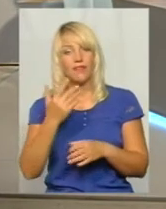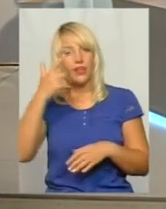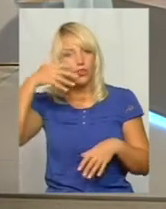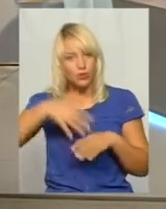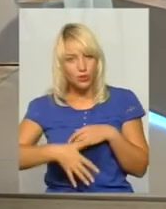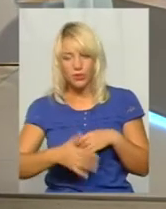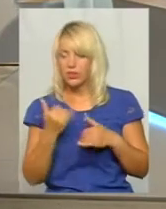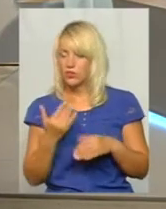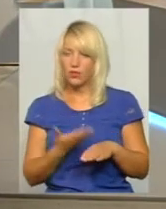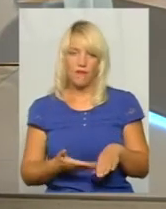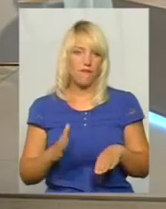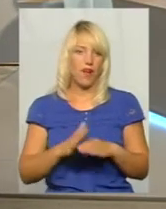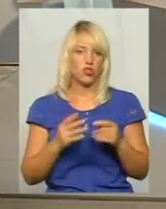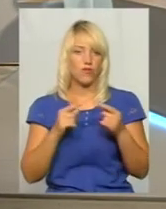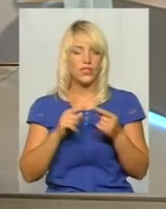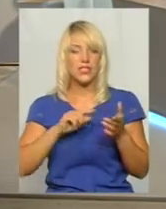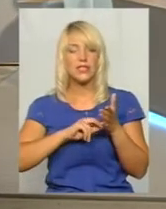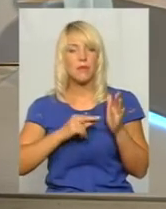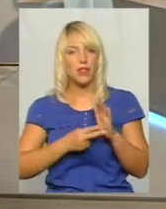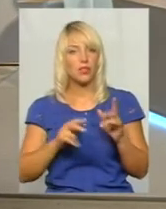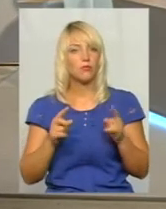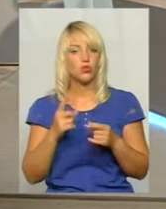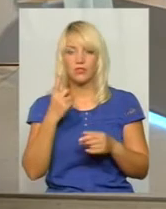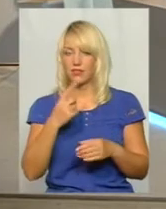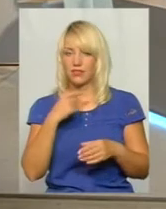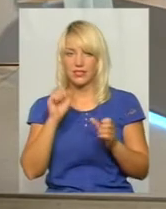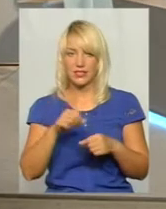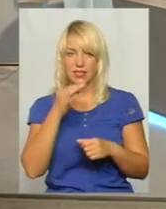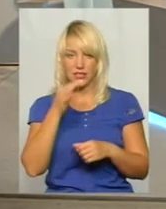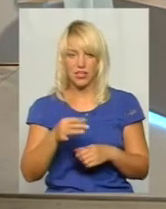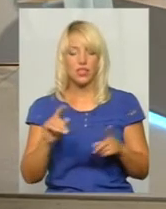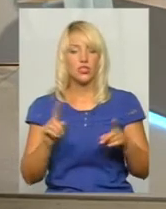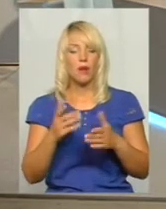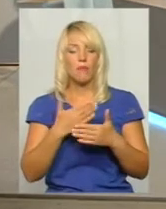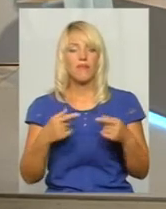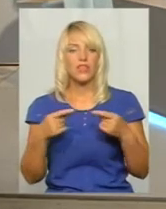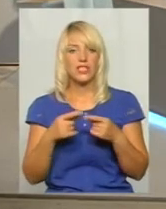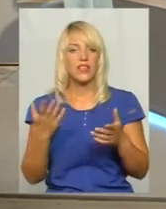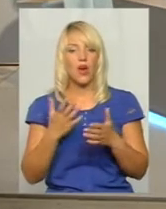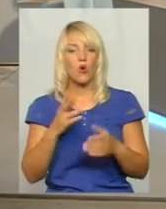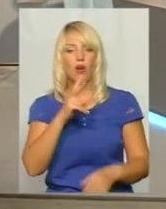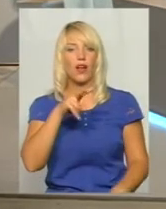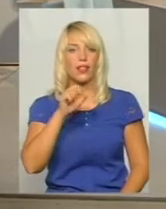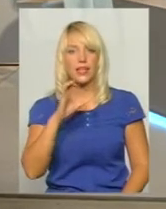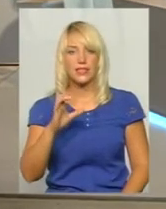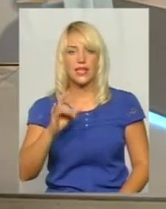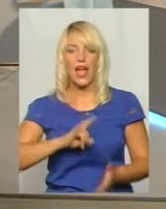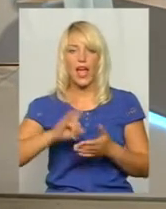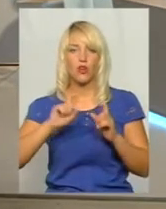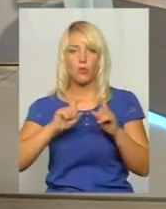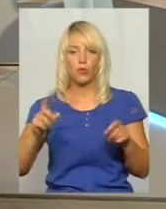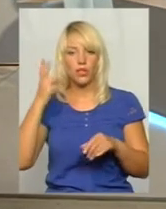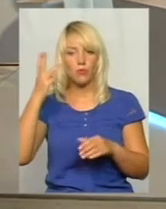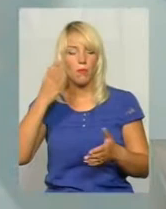дуже важко визначитися з планами, хочу сказати єдине, ми визначилися, якого класу аеропорту Хмельницький